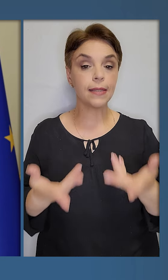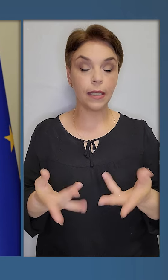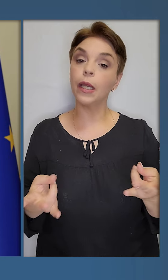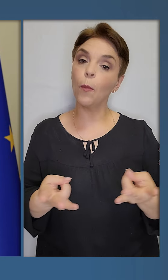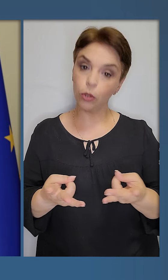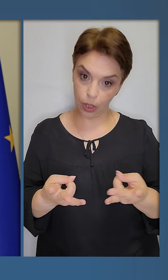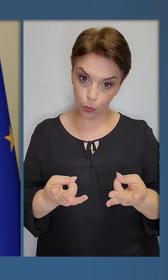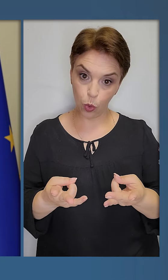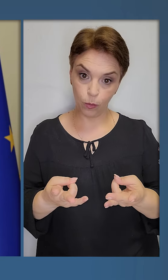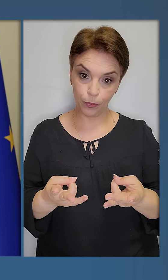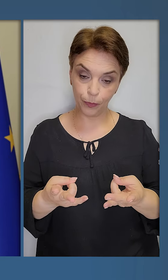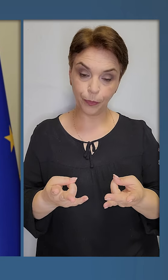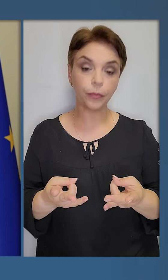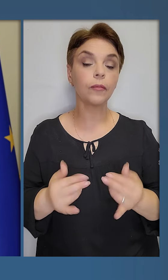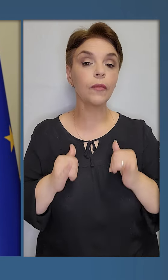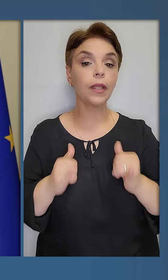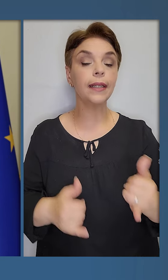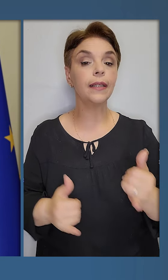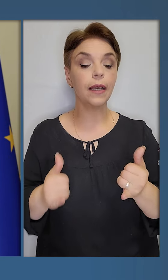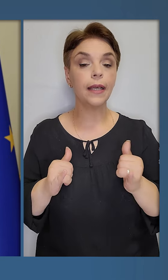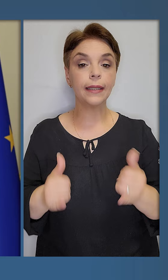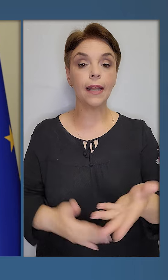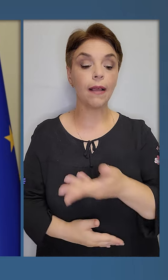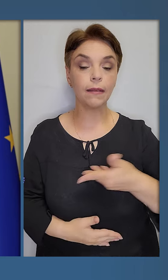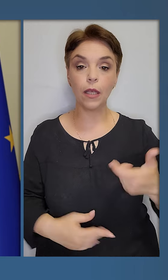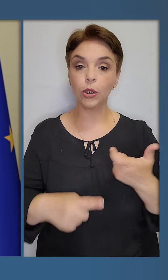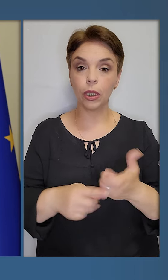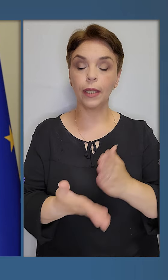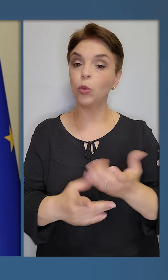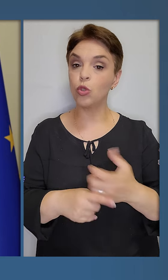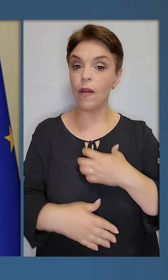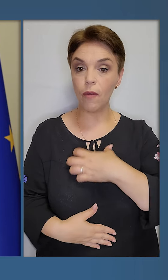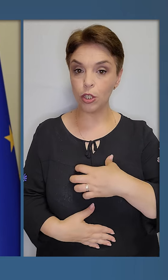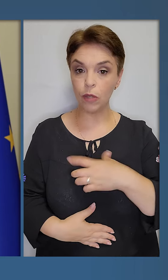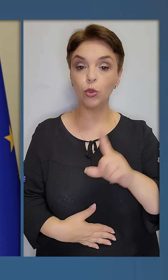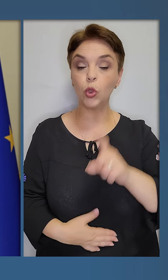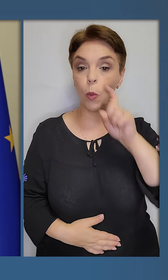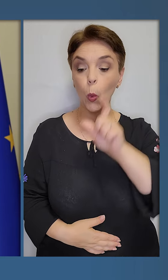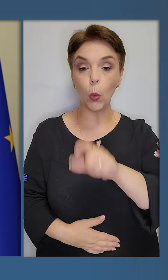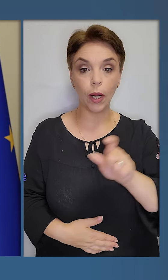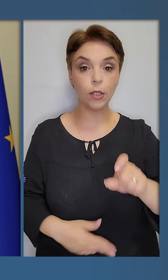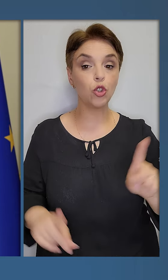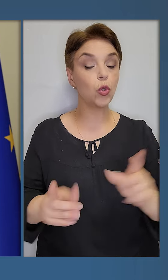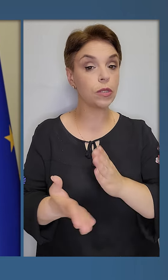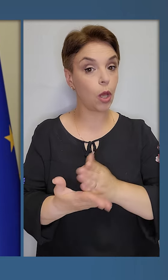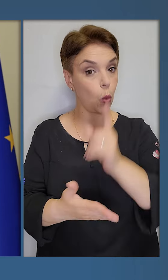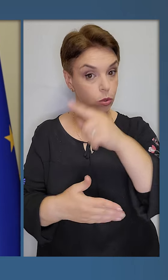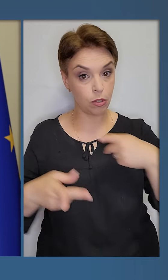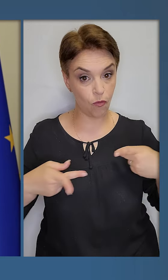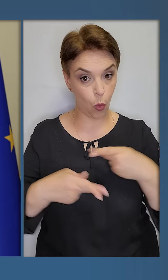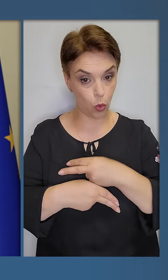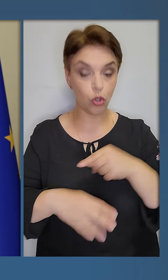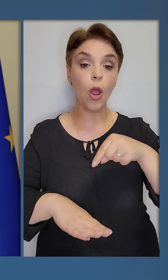скільки потрібно. Для нас є дуже важливим, щоб українці, що знаходяться в